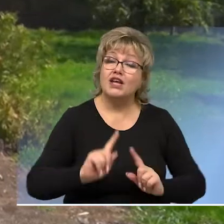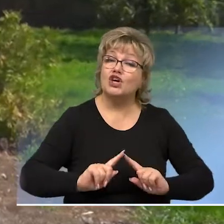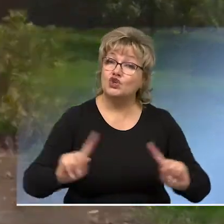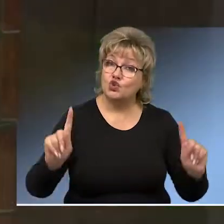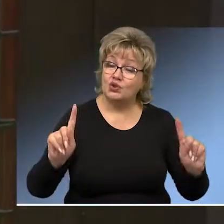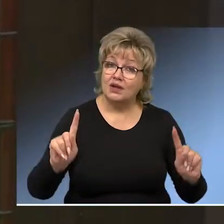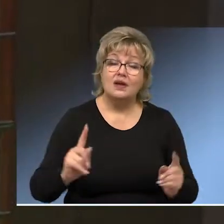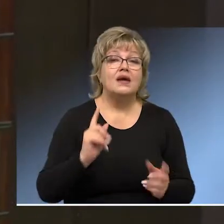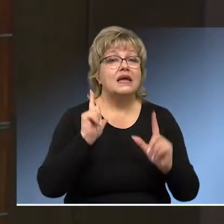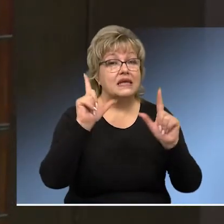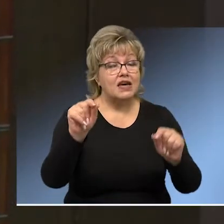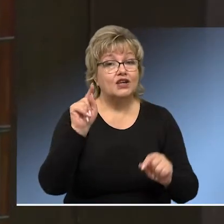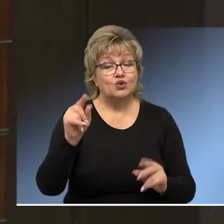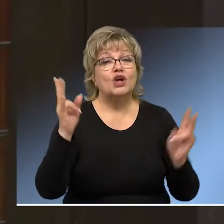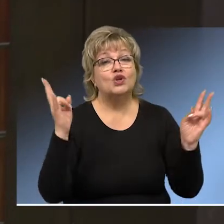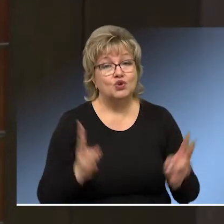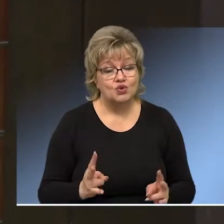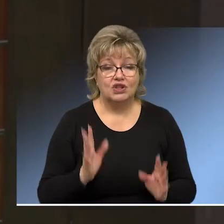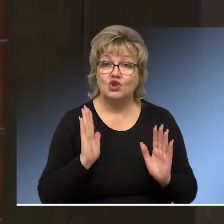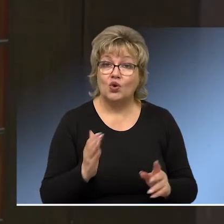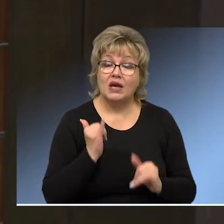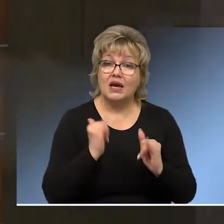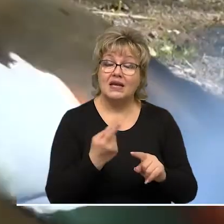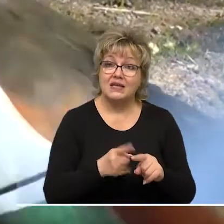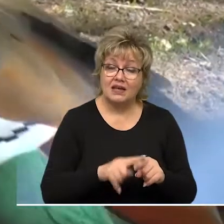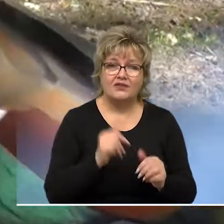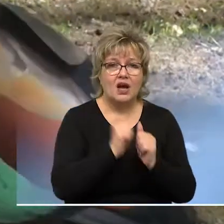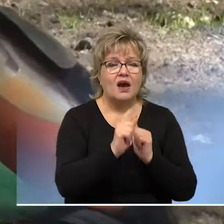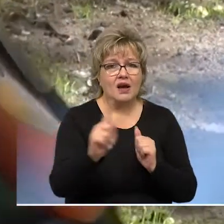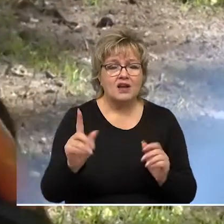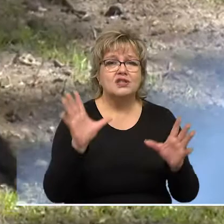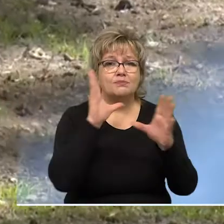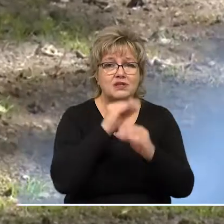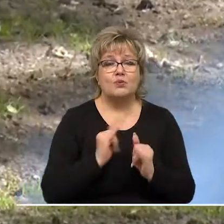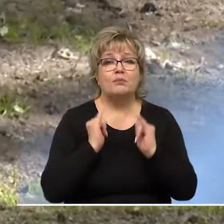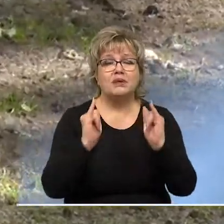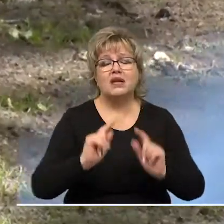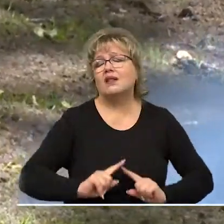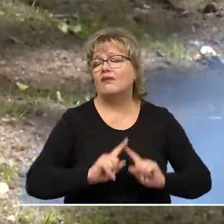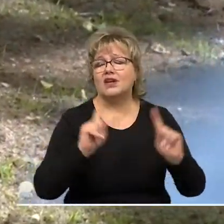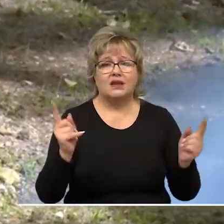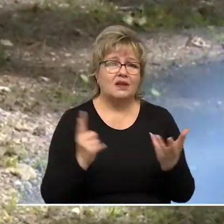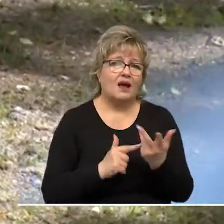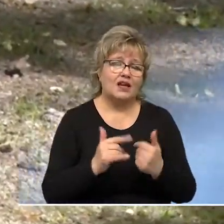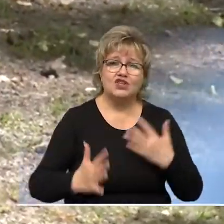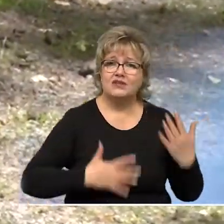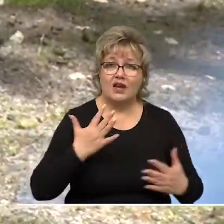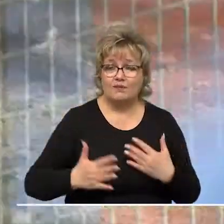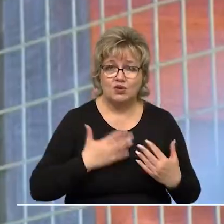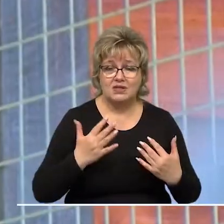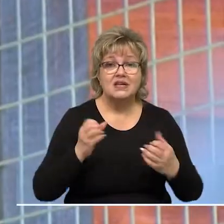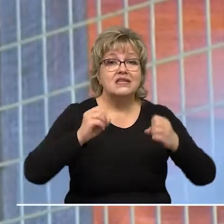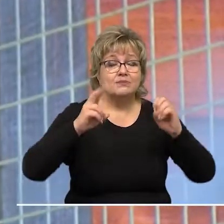на маленькое чудо. Конечно, ехать туда стоит не только ради этого. Каждый из обитателей способен подарить невероятное количество